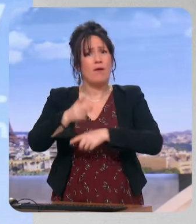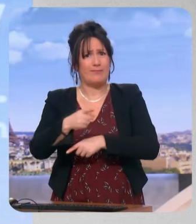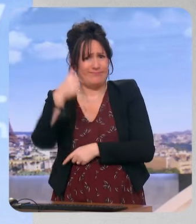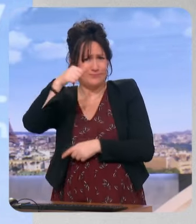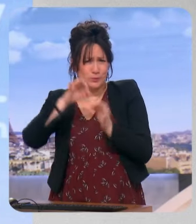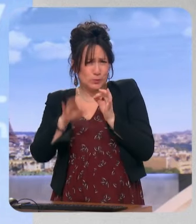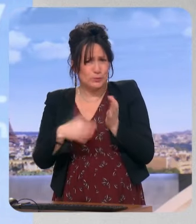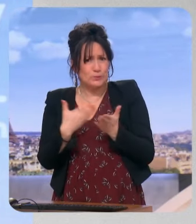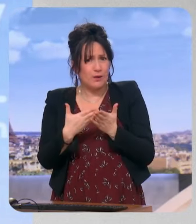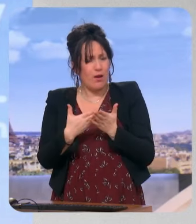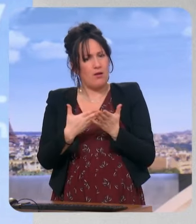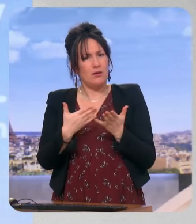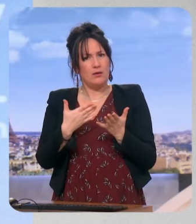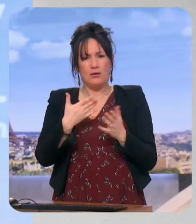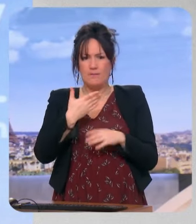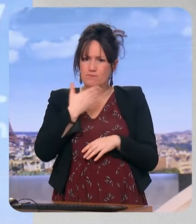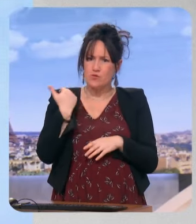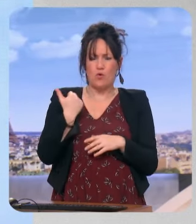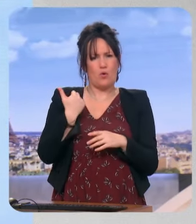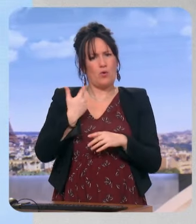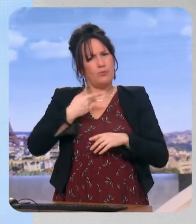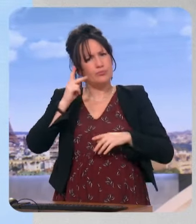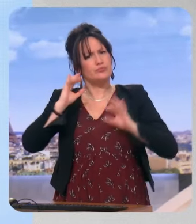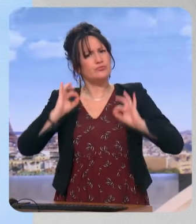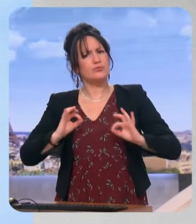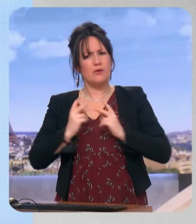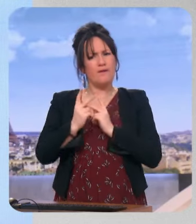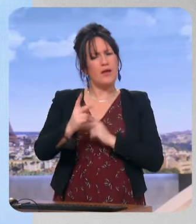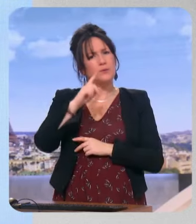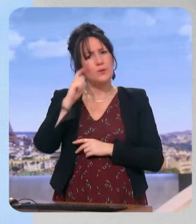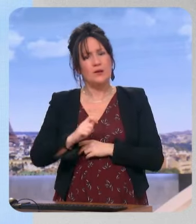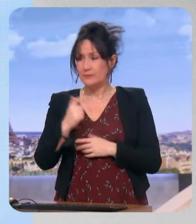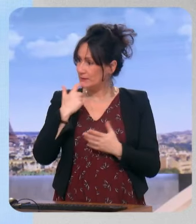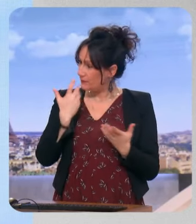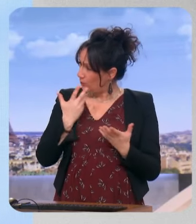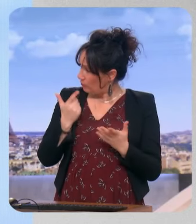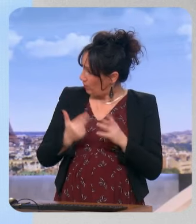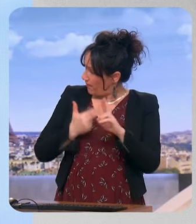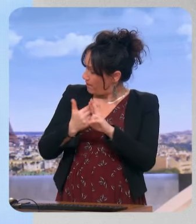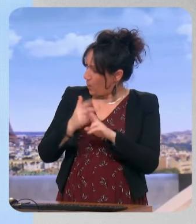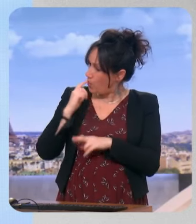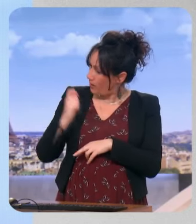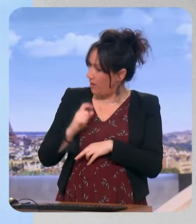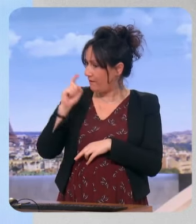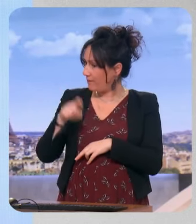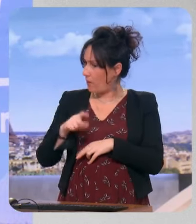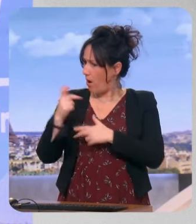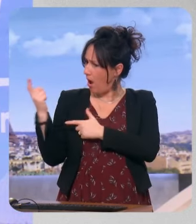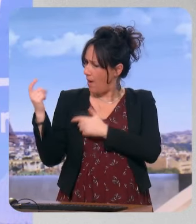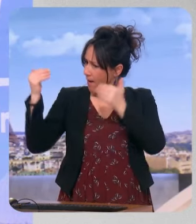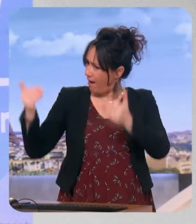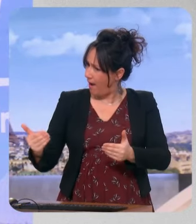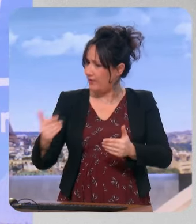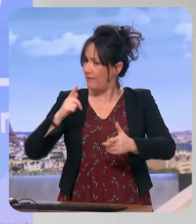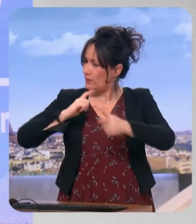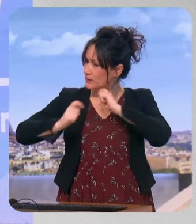morale vis-à-vis des Ukrainiens, c'est de prendre ces initiatives de paix. Ça veut dire quoi ? Vous dites aux Ukrainiens qu'il faut déposer les armes et discuter ? Non, je dis qu'il faut que la France